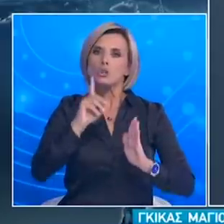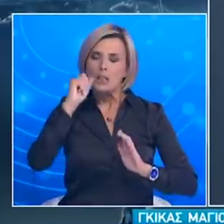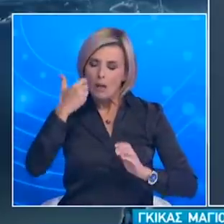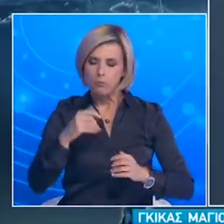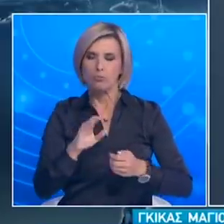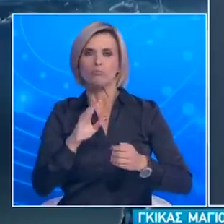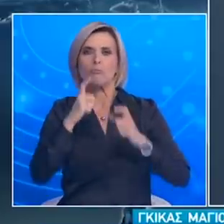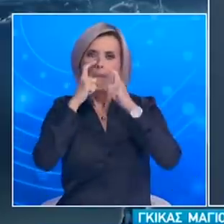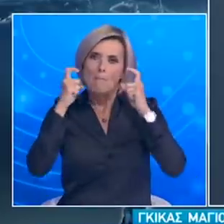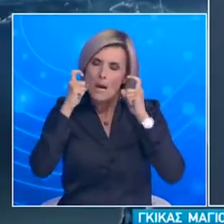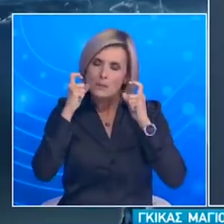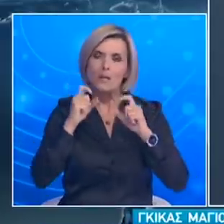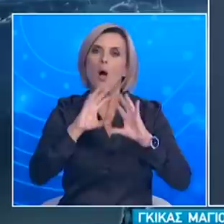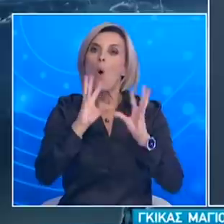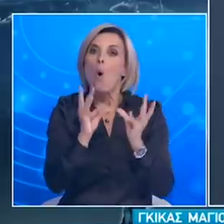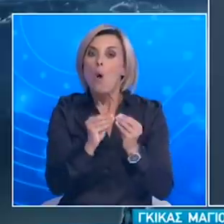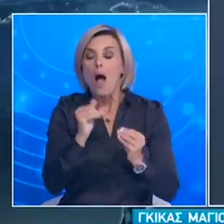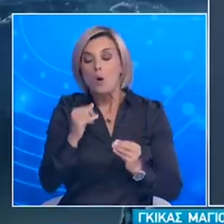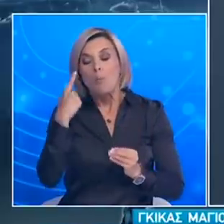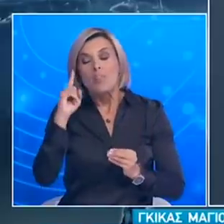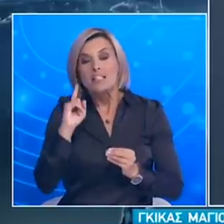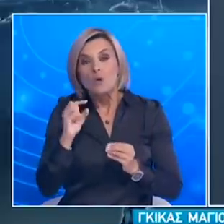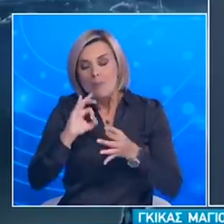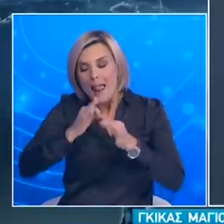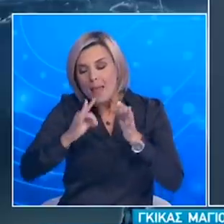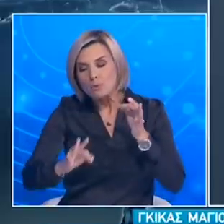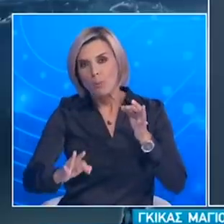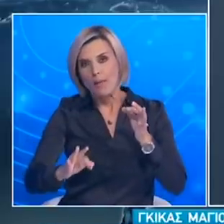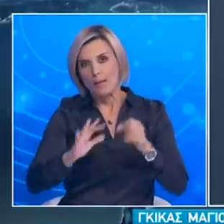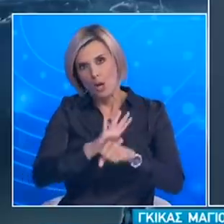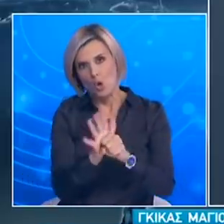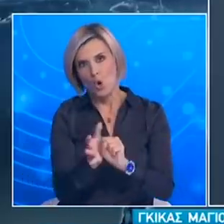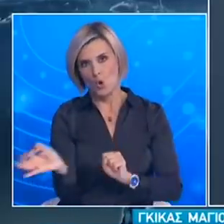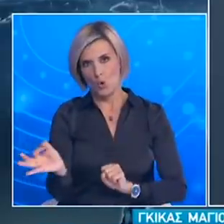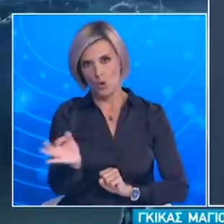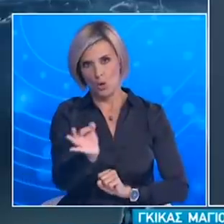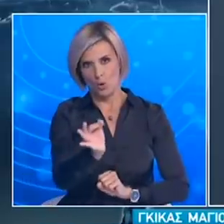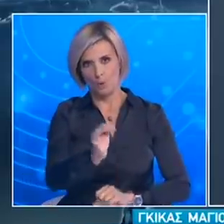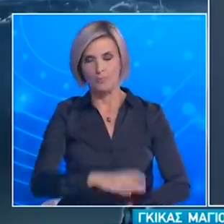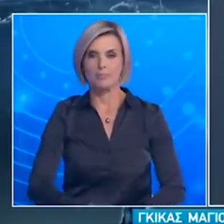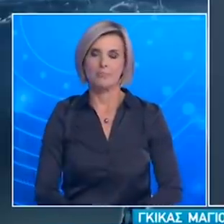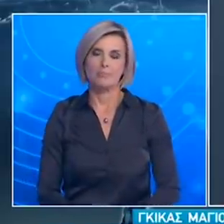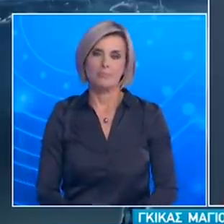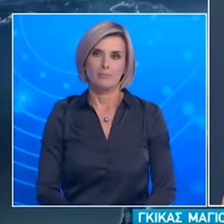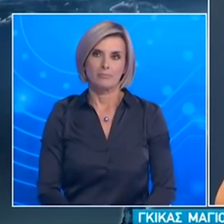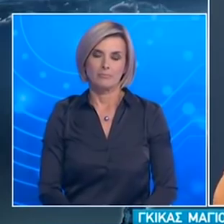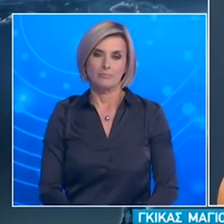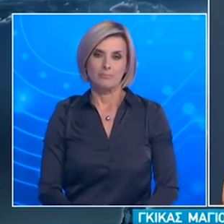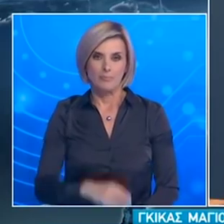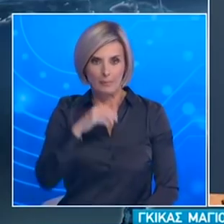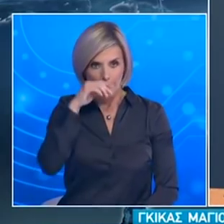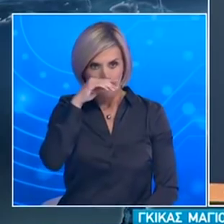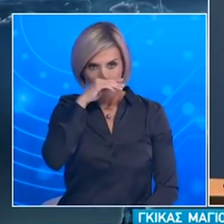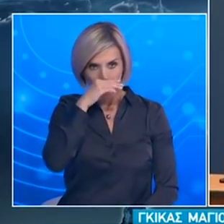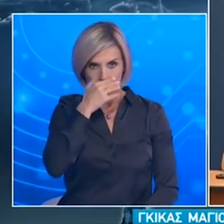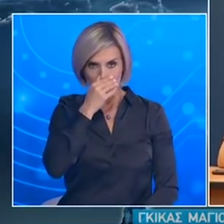καταλαβαίνουμε ακόμα τι γίνεται με τη φορεία του ιού Ευχαριστώ Η κυρία Γκωρίδη από το News for Health